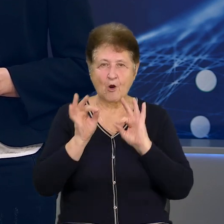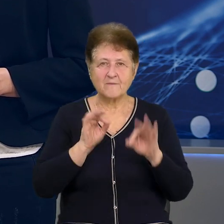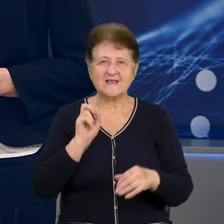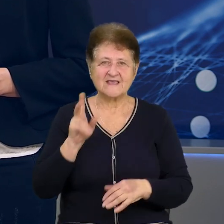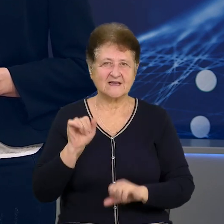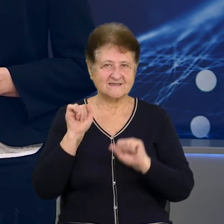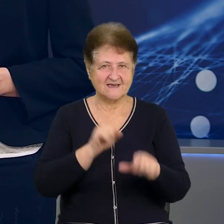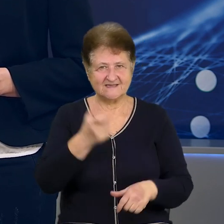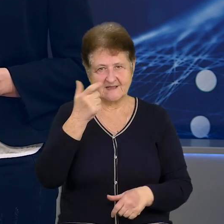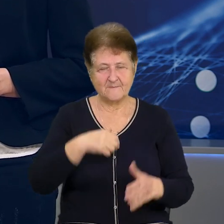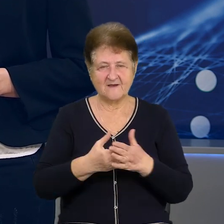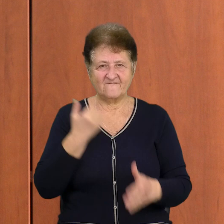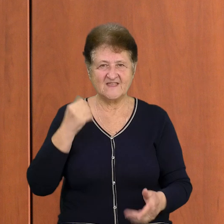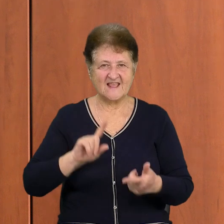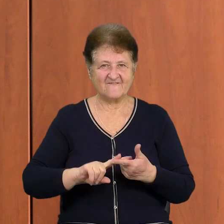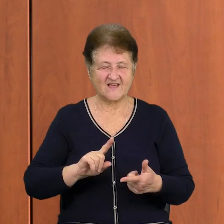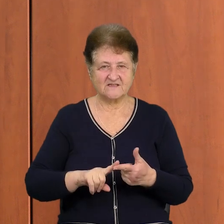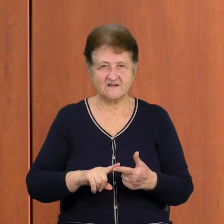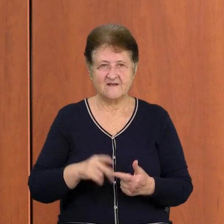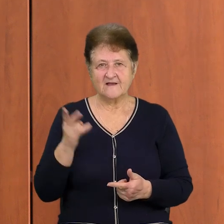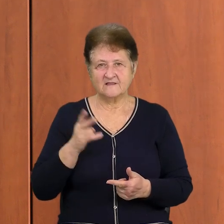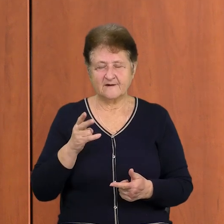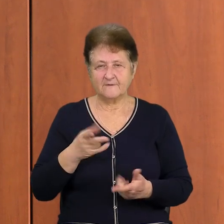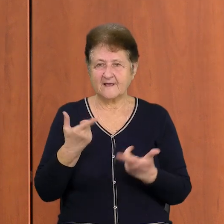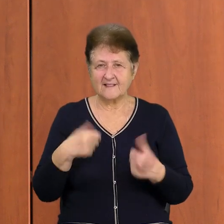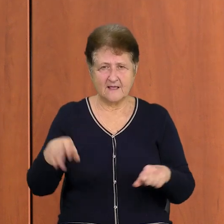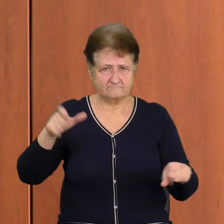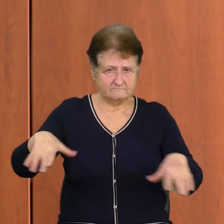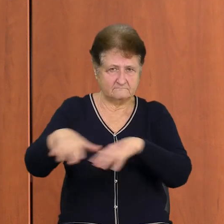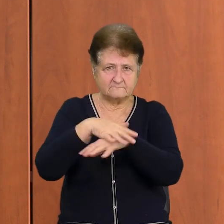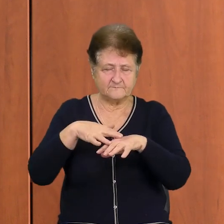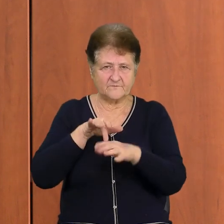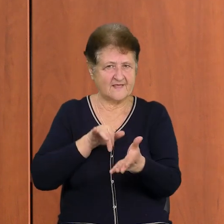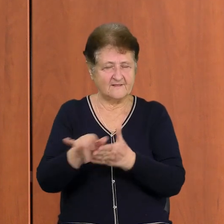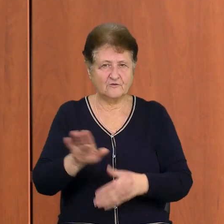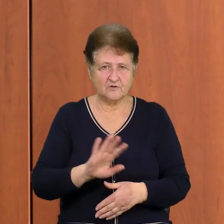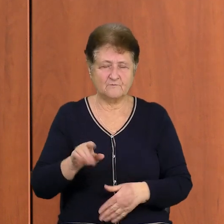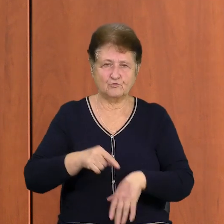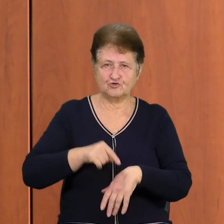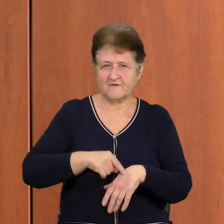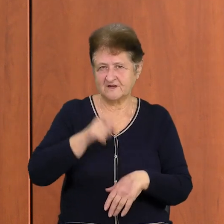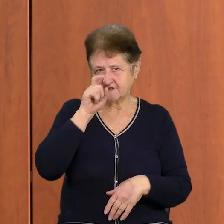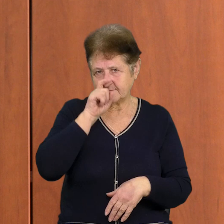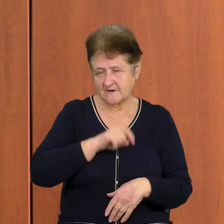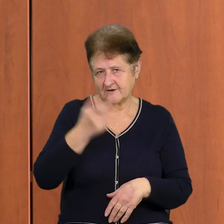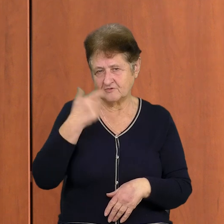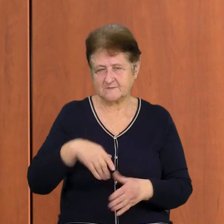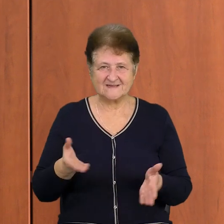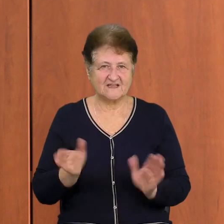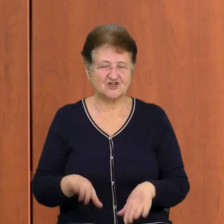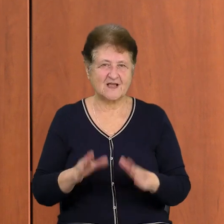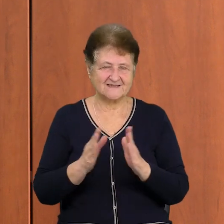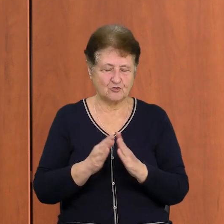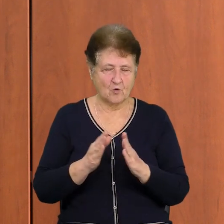як захистити себе від інфекцій. «Уникати скупчення людей, якщо почуваєшся погано, залишайся